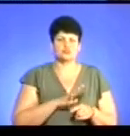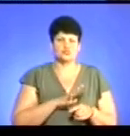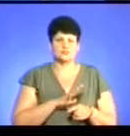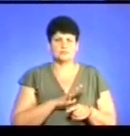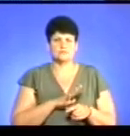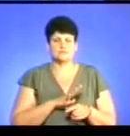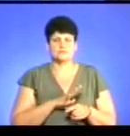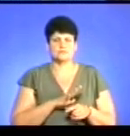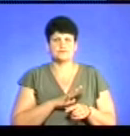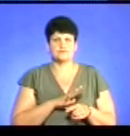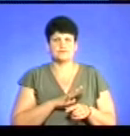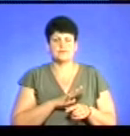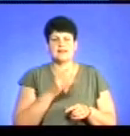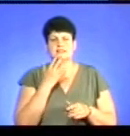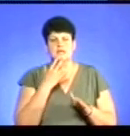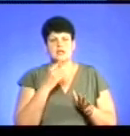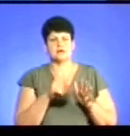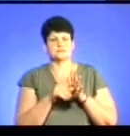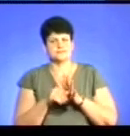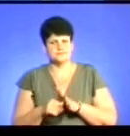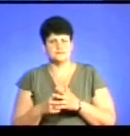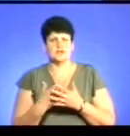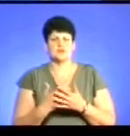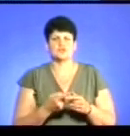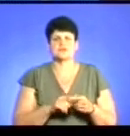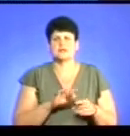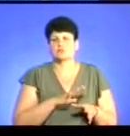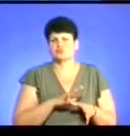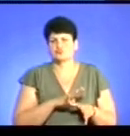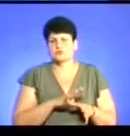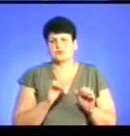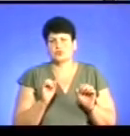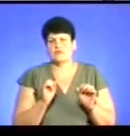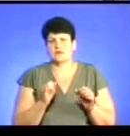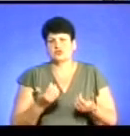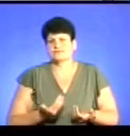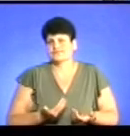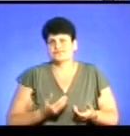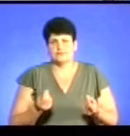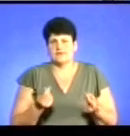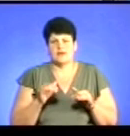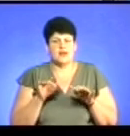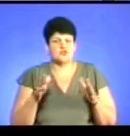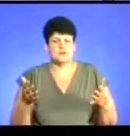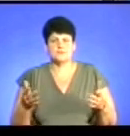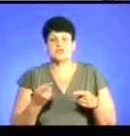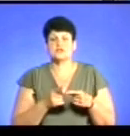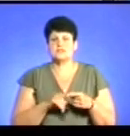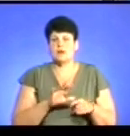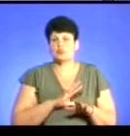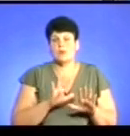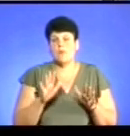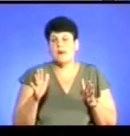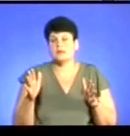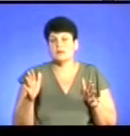ознакою національною, чи це були якісь, ними керували побутові речі, чи ними керували якісь моменти,